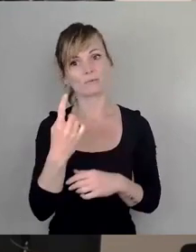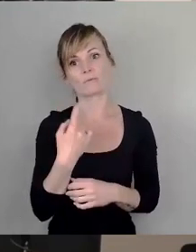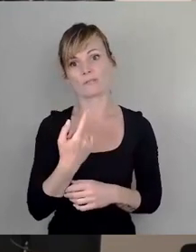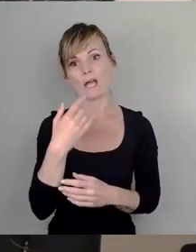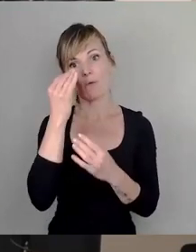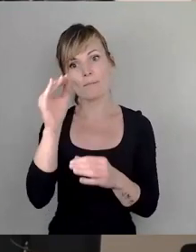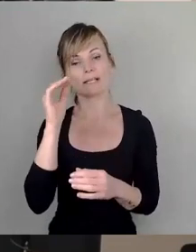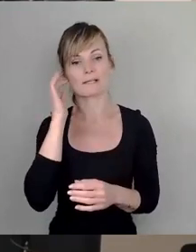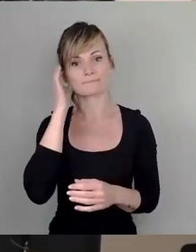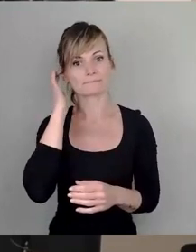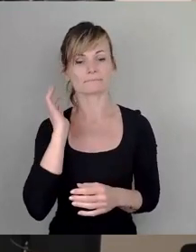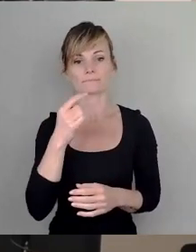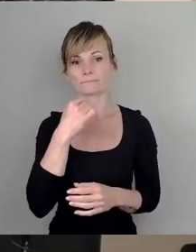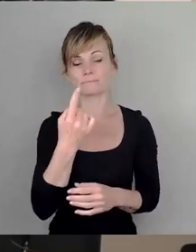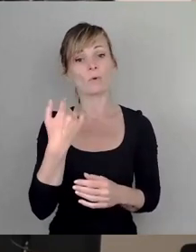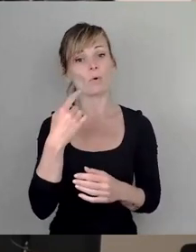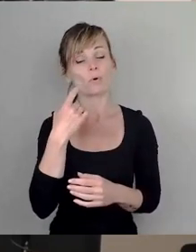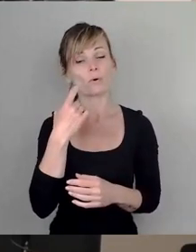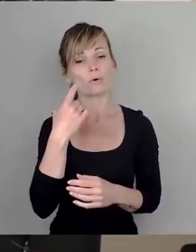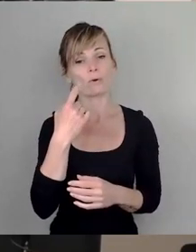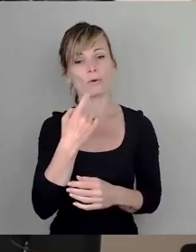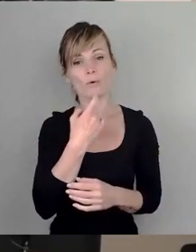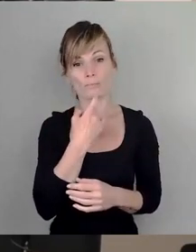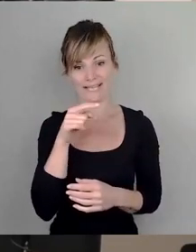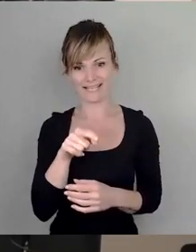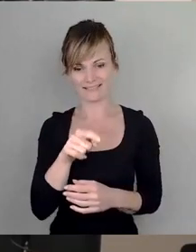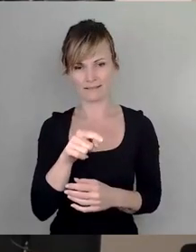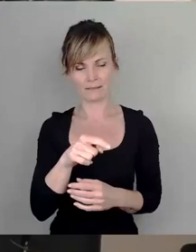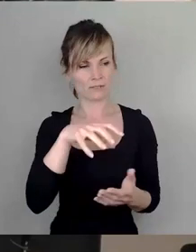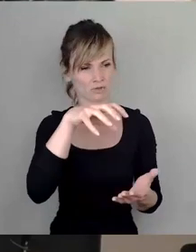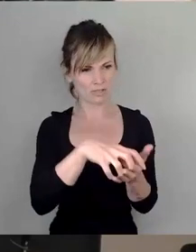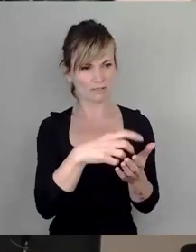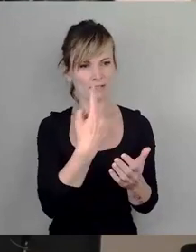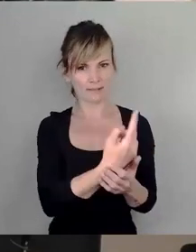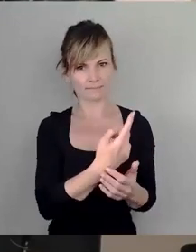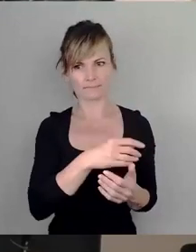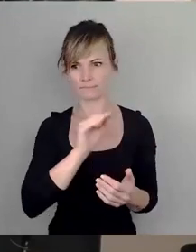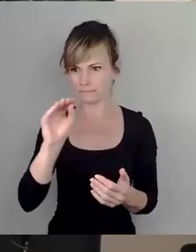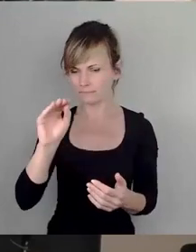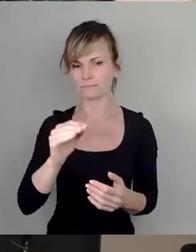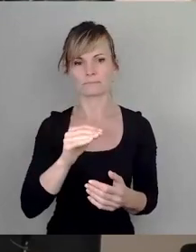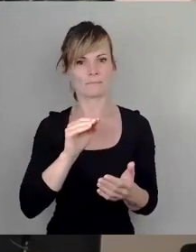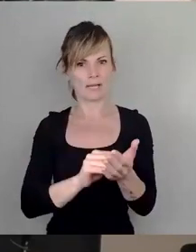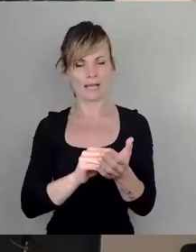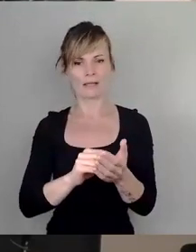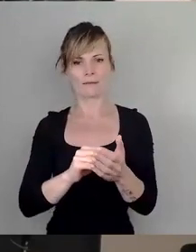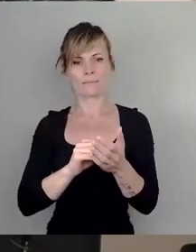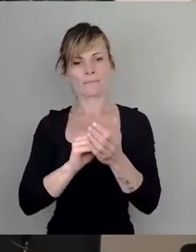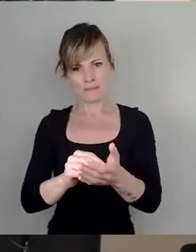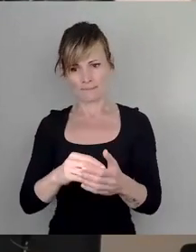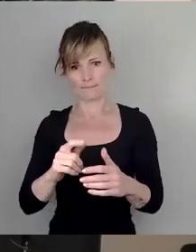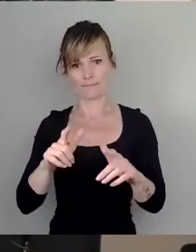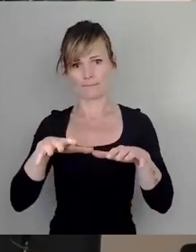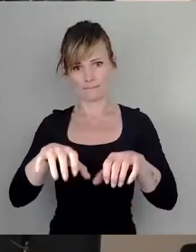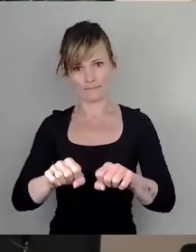dass das Objekt seitens der Stadt abgemietet werden muss und das kein Automatismus ist. Ja, und man kann immer wegen